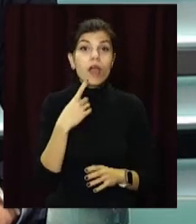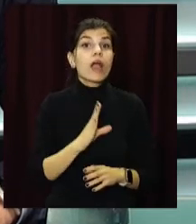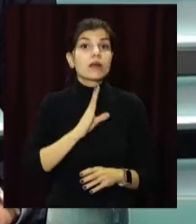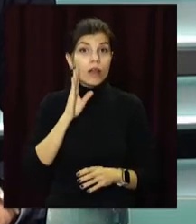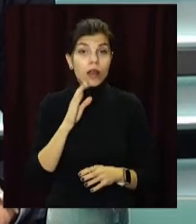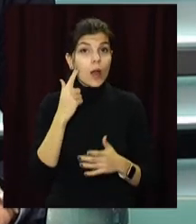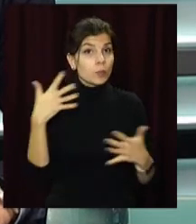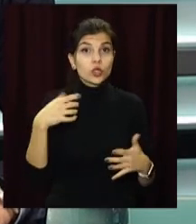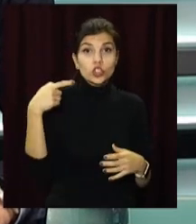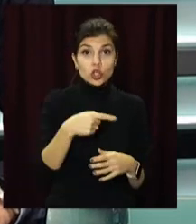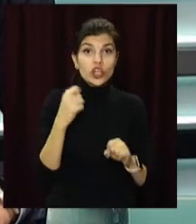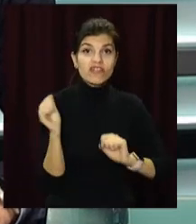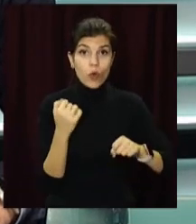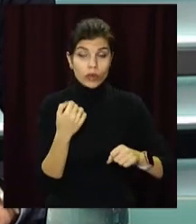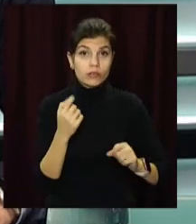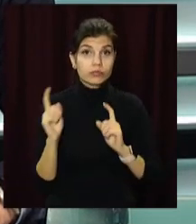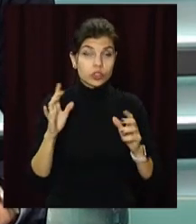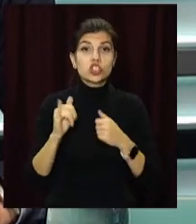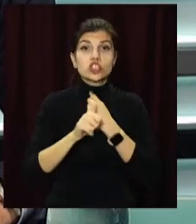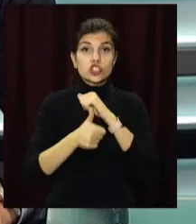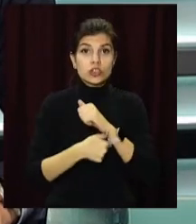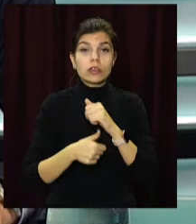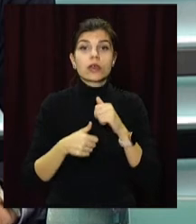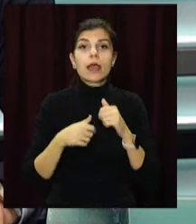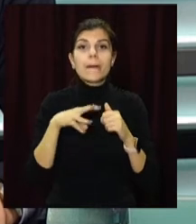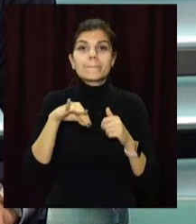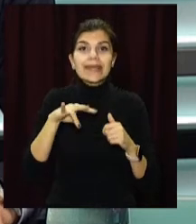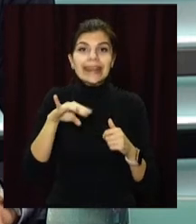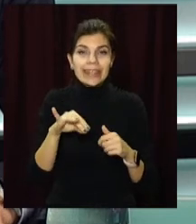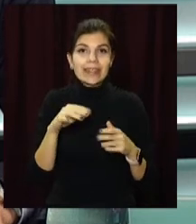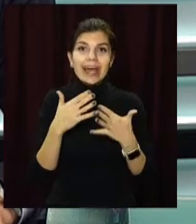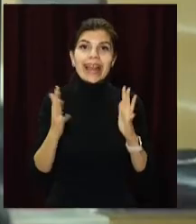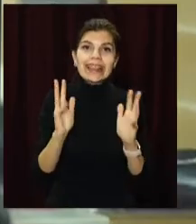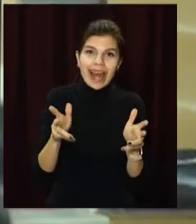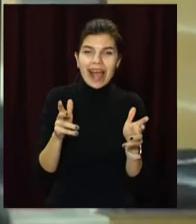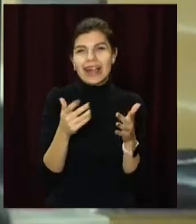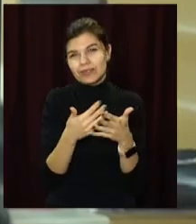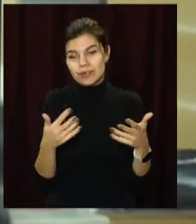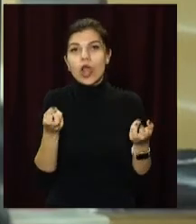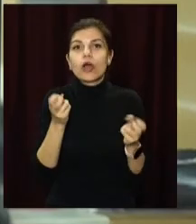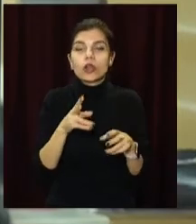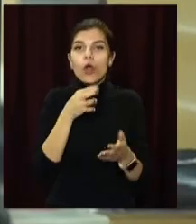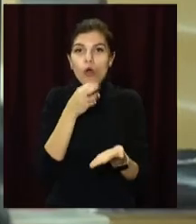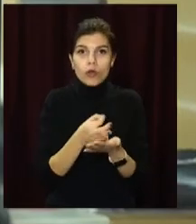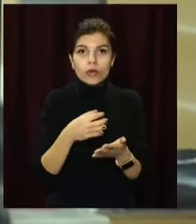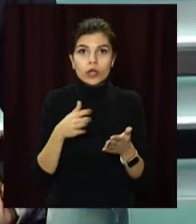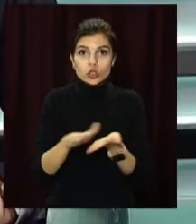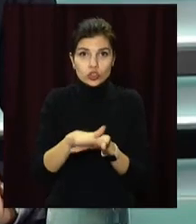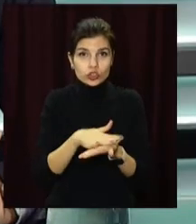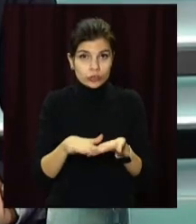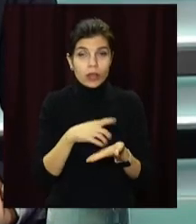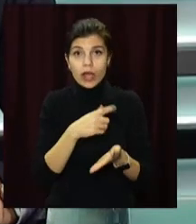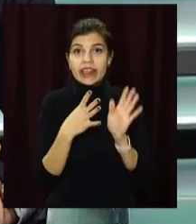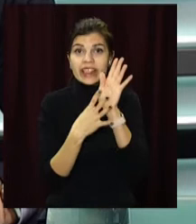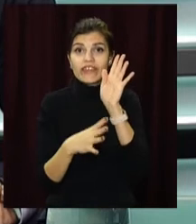вийшло більше тисячі двірників, і 16 одиниць міні-техніки, міні-трактори, які займаються розчисткою, і з самого ранку вже